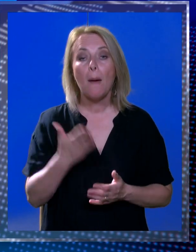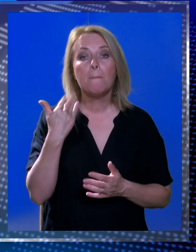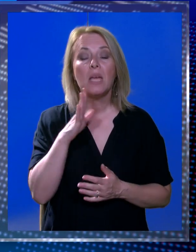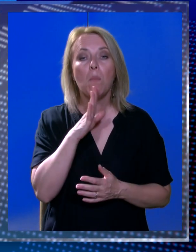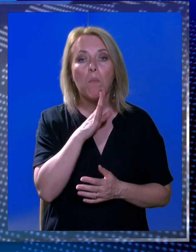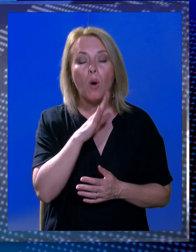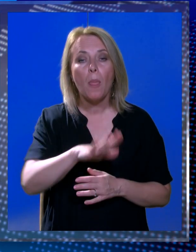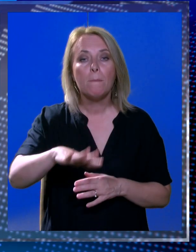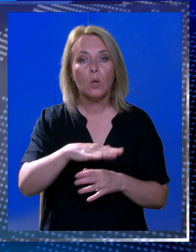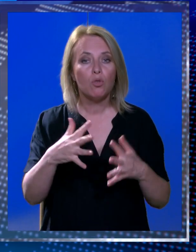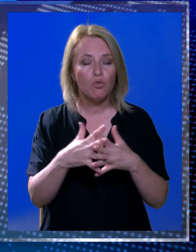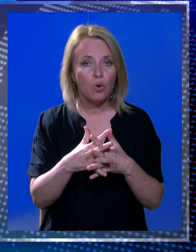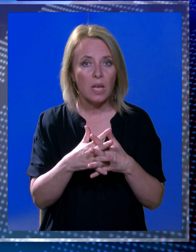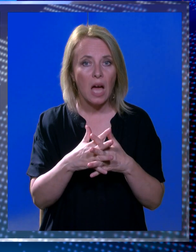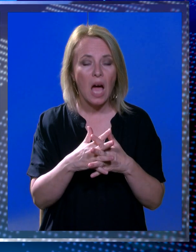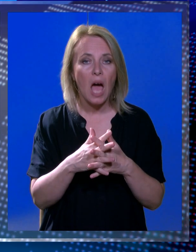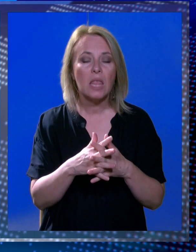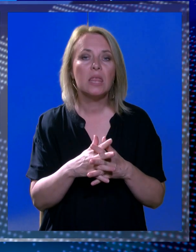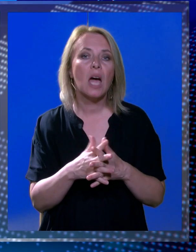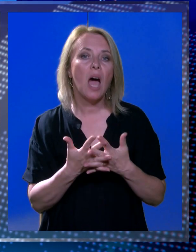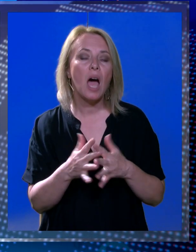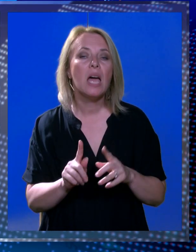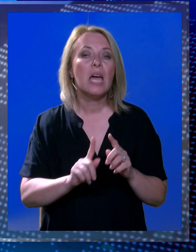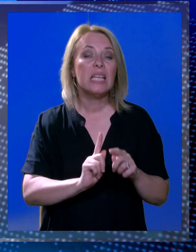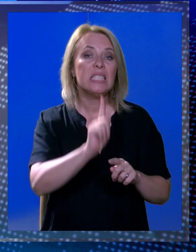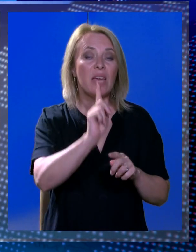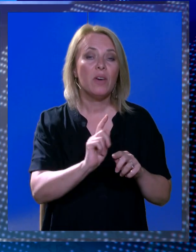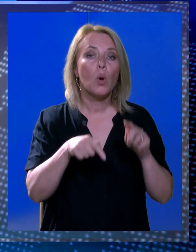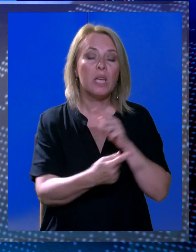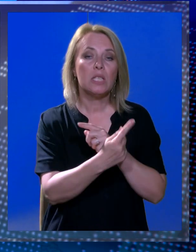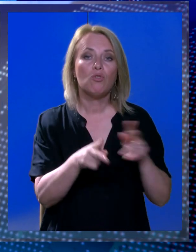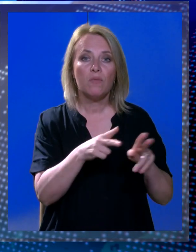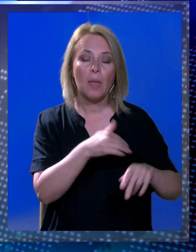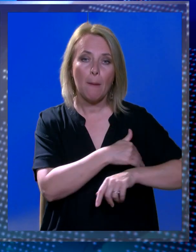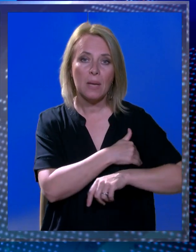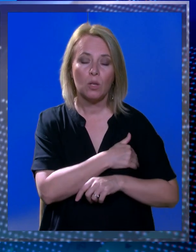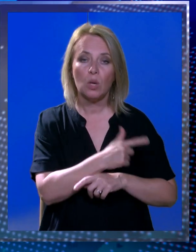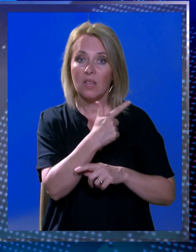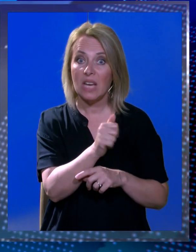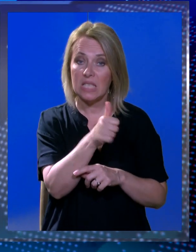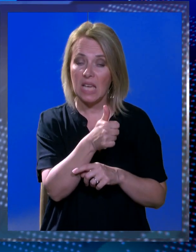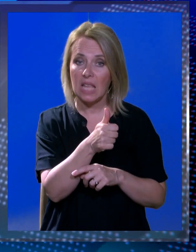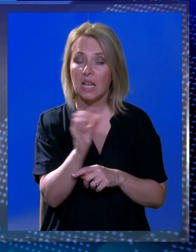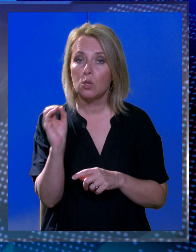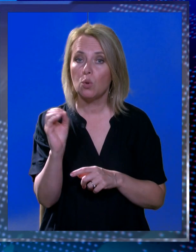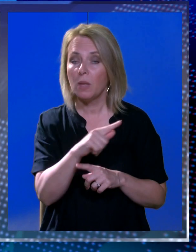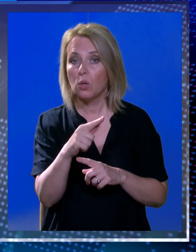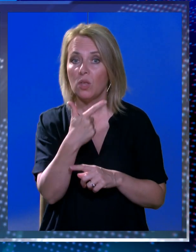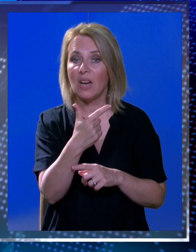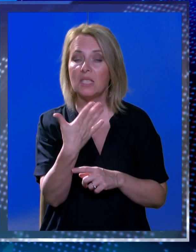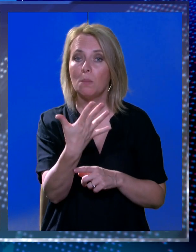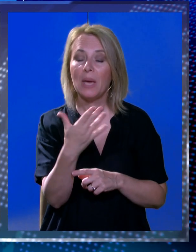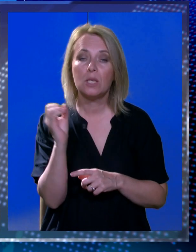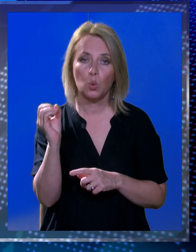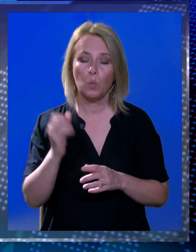Prije podne na području grada uglavnom uzna oblaku i sjeveroistočni vjetar temperatura zraka od najnižih 21 do